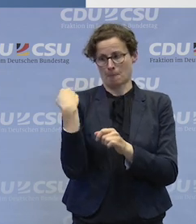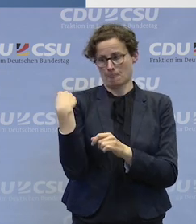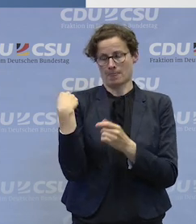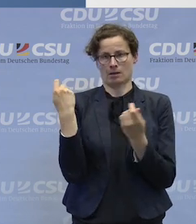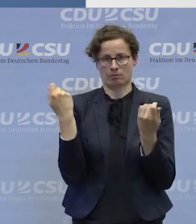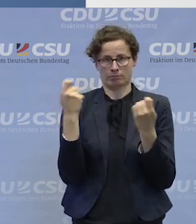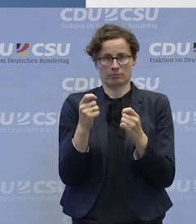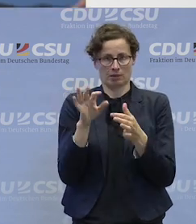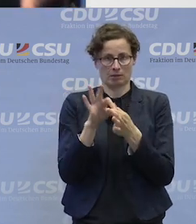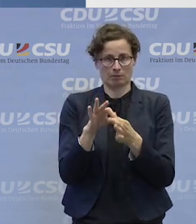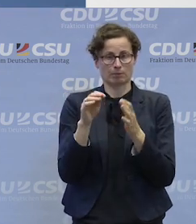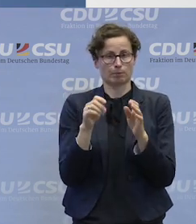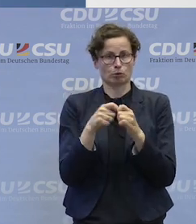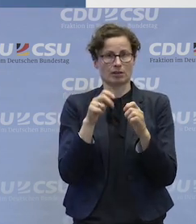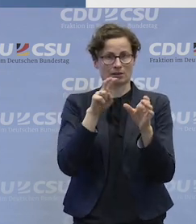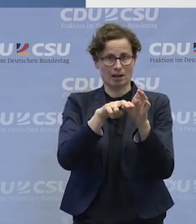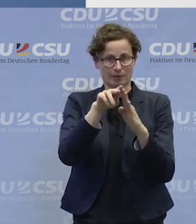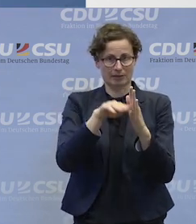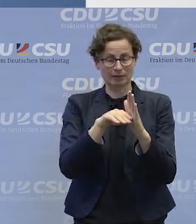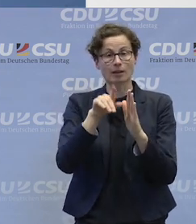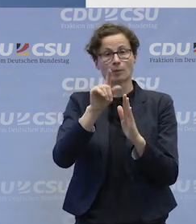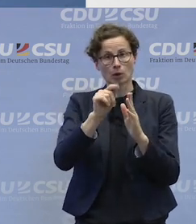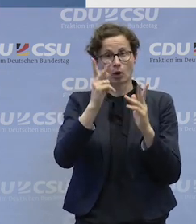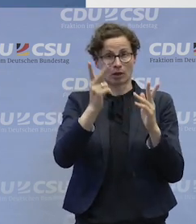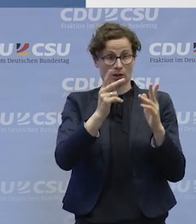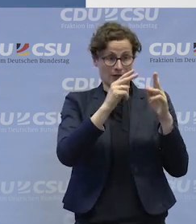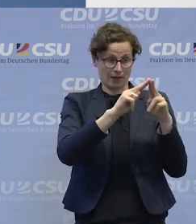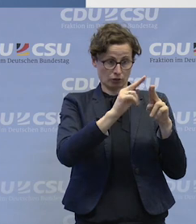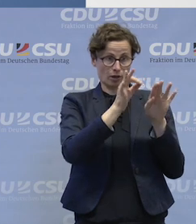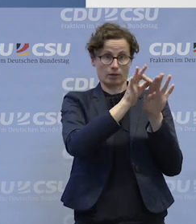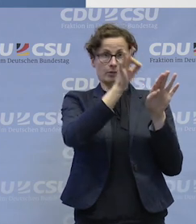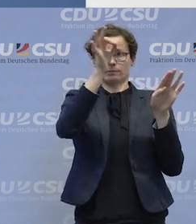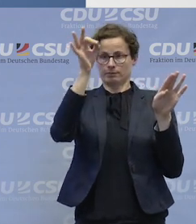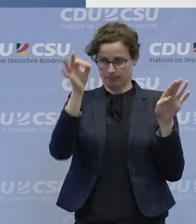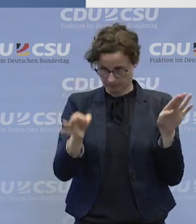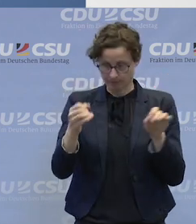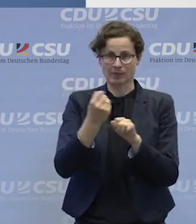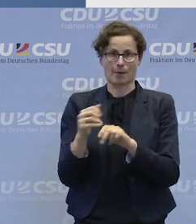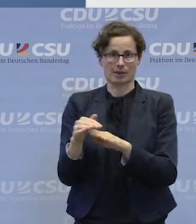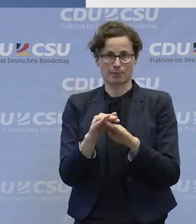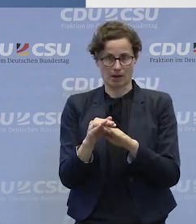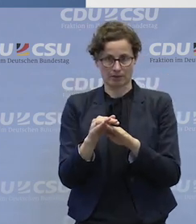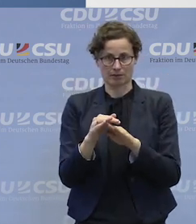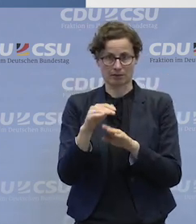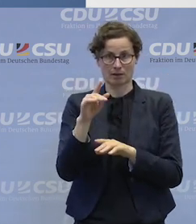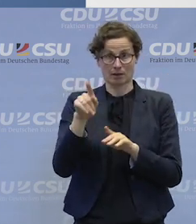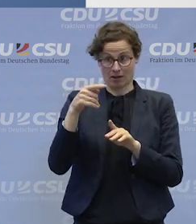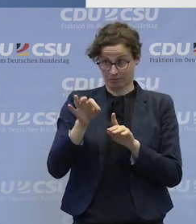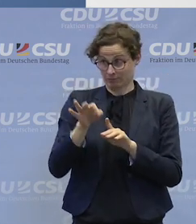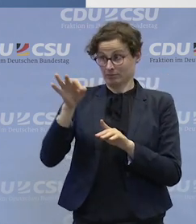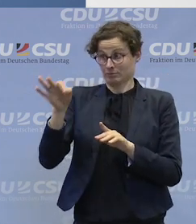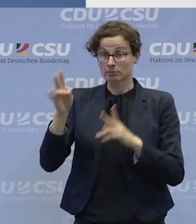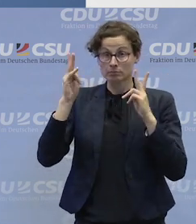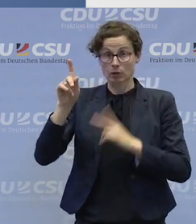ausgelagerte Arbeitsplätze, die es schon seit vielen Jahren gibt, aber auch ein Budget für Arbeit, das Unternehmen bekommen, die sie dann einstellen,